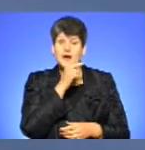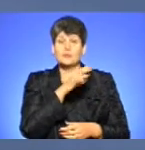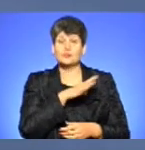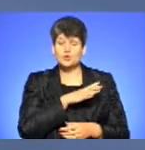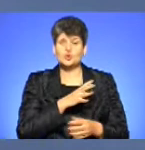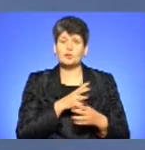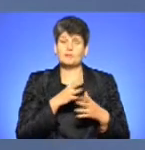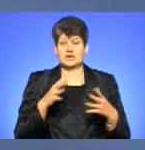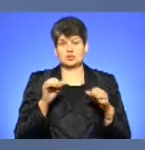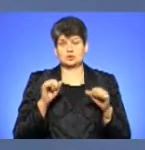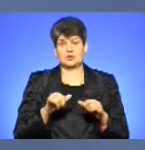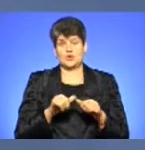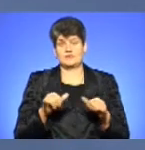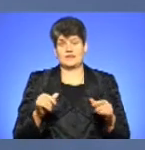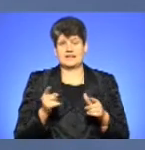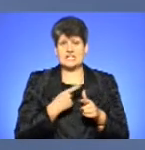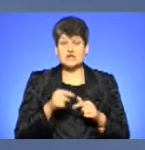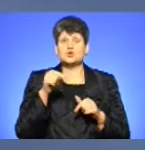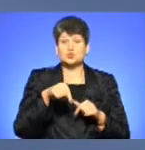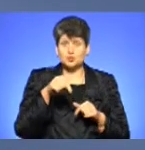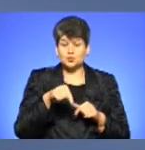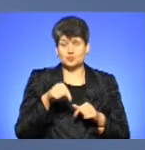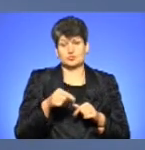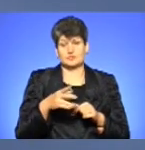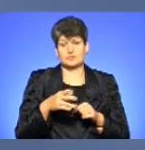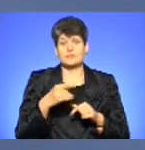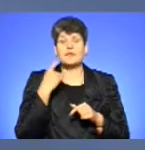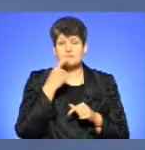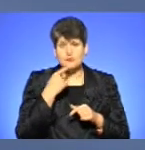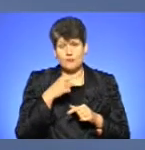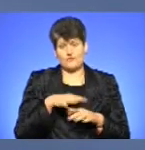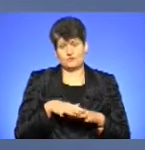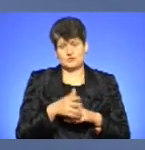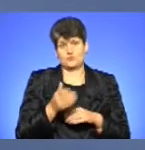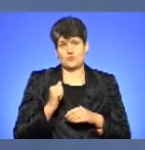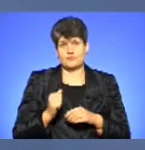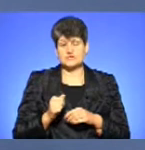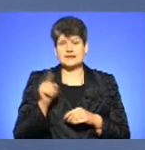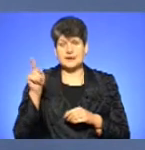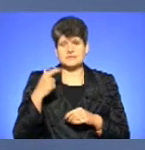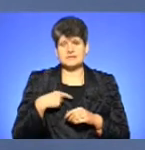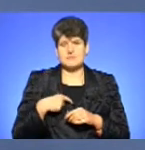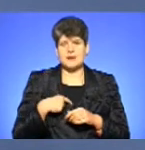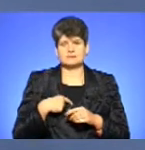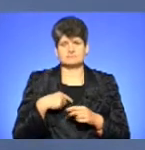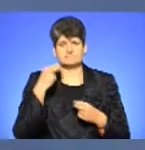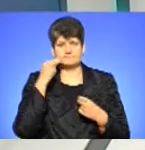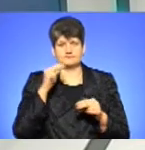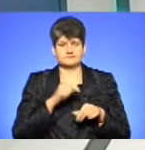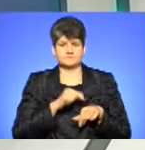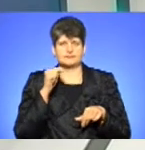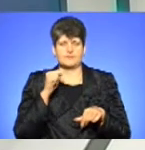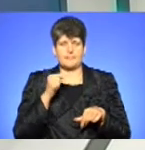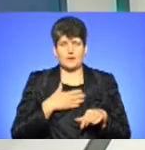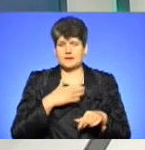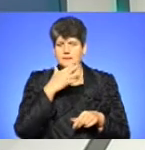можливостей для розвитку, аніж тут, навіть в мовному середовищі. І там вони себе набагато вільніше почувають, тому що у